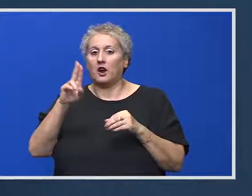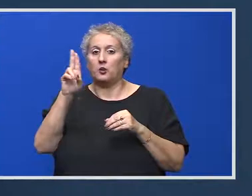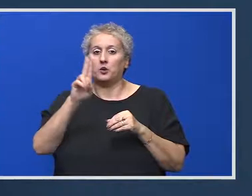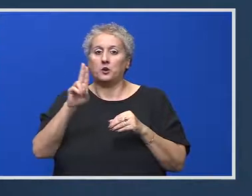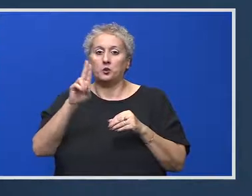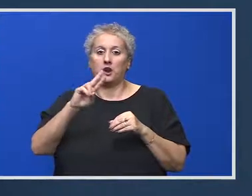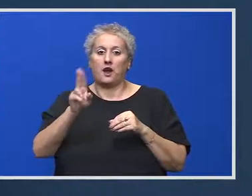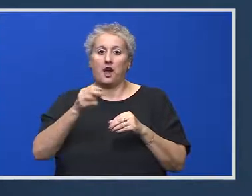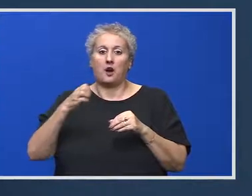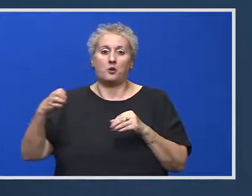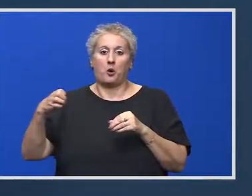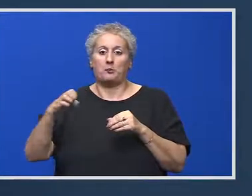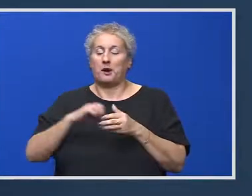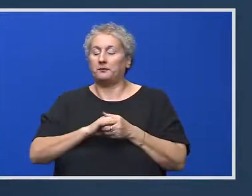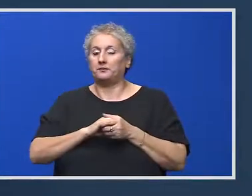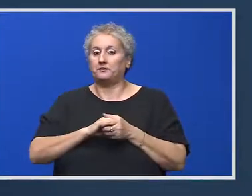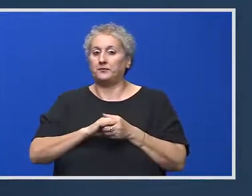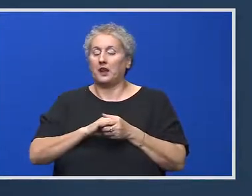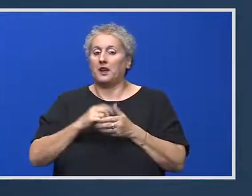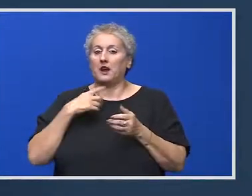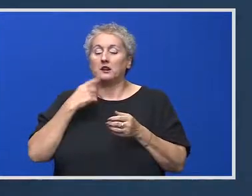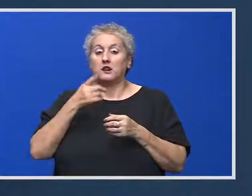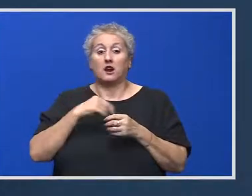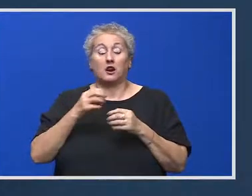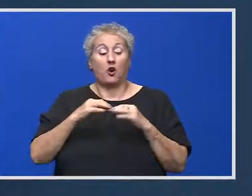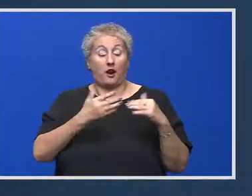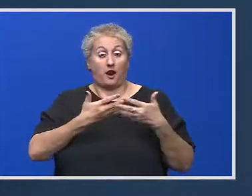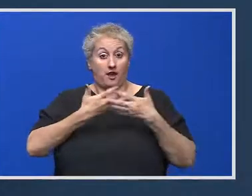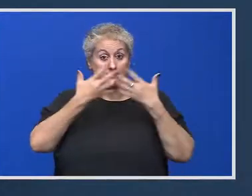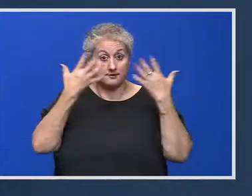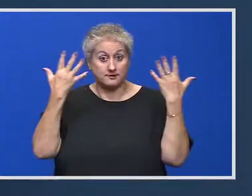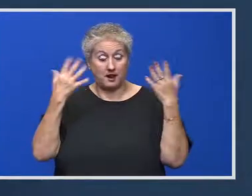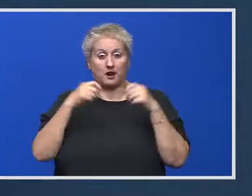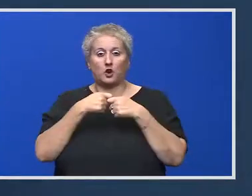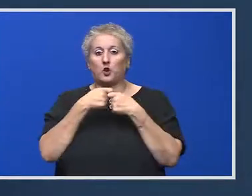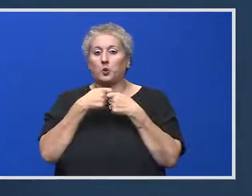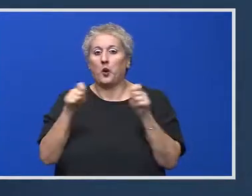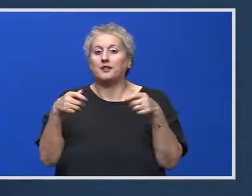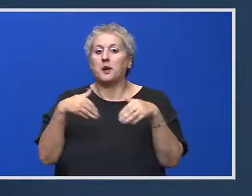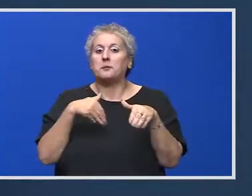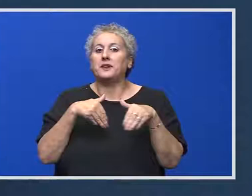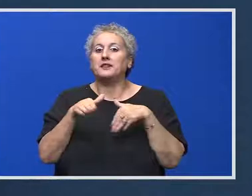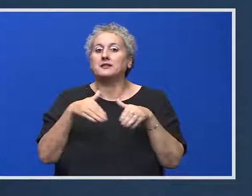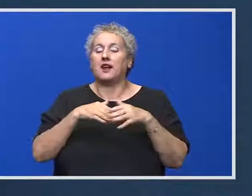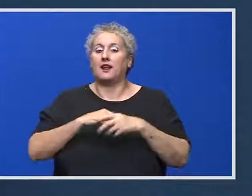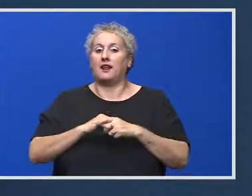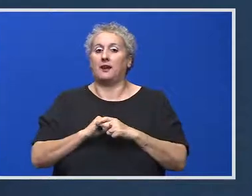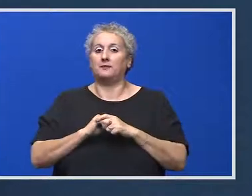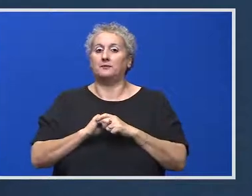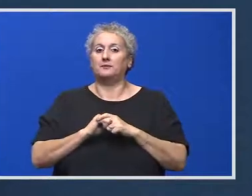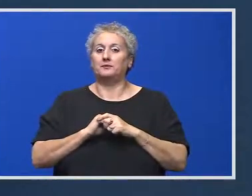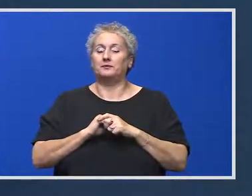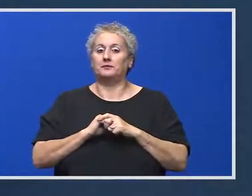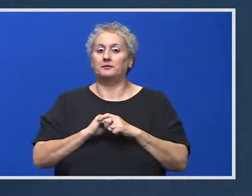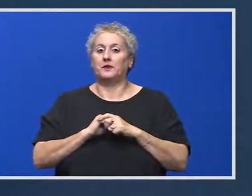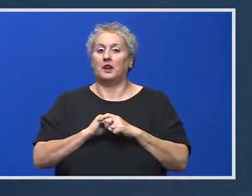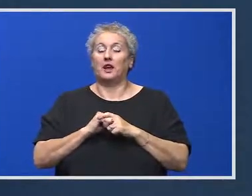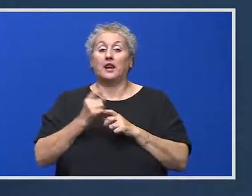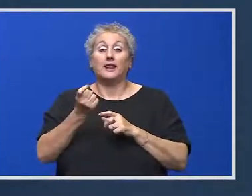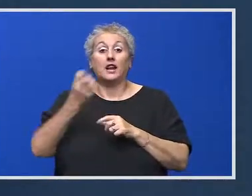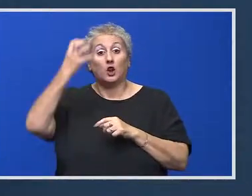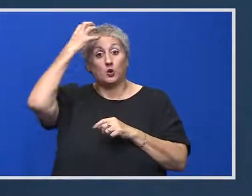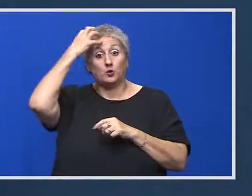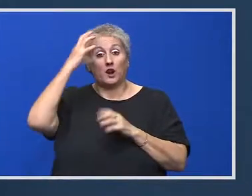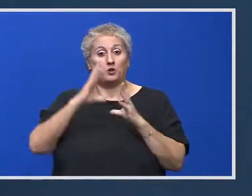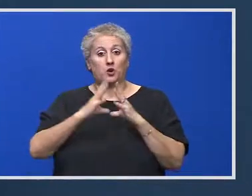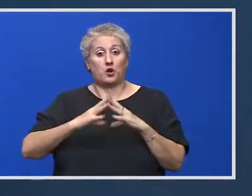Europene. Să asigure coerența între toate ministerele din Guvernul